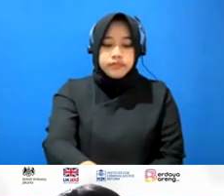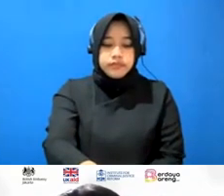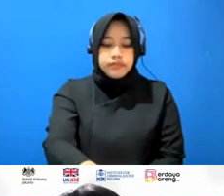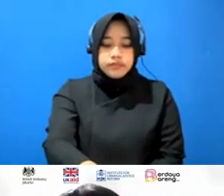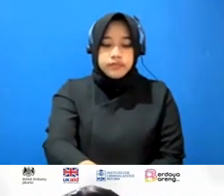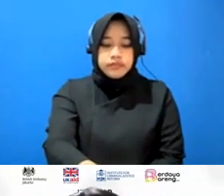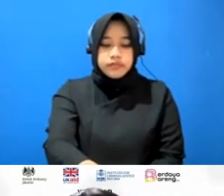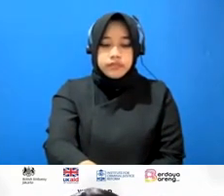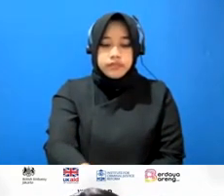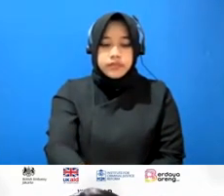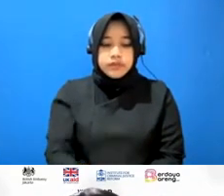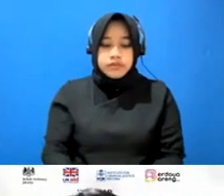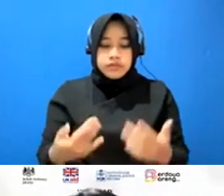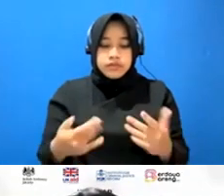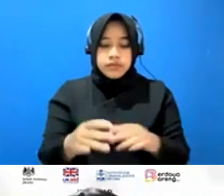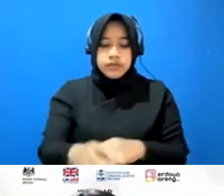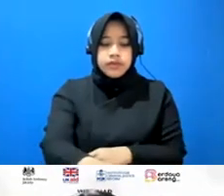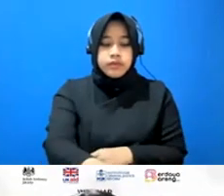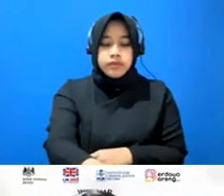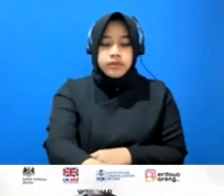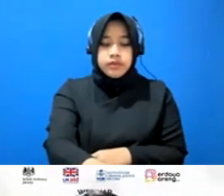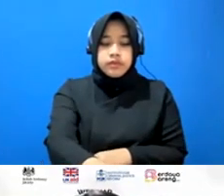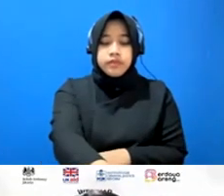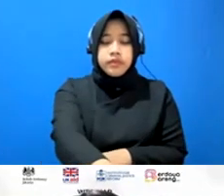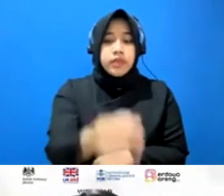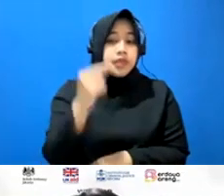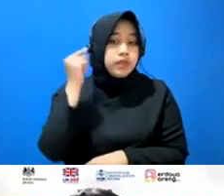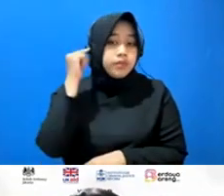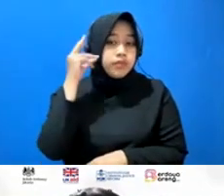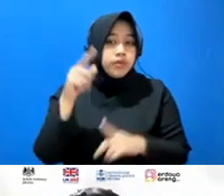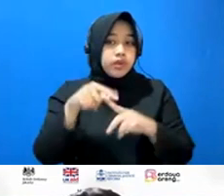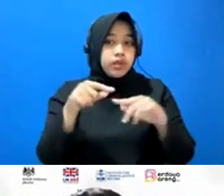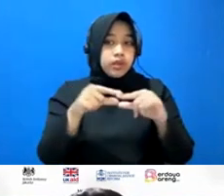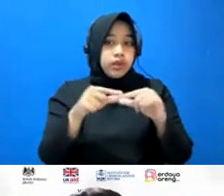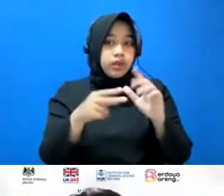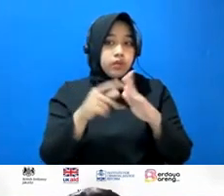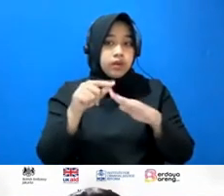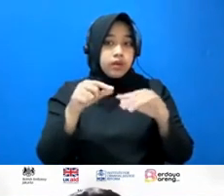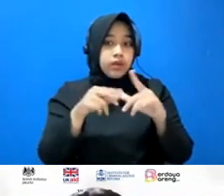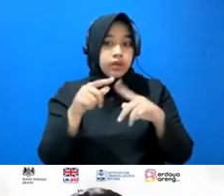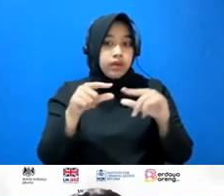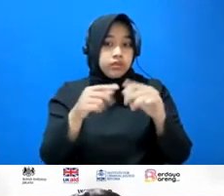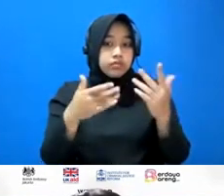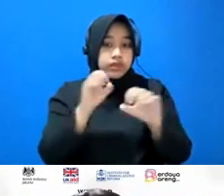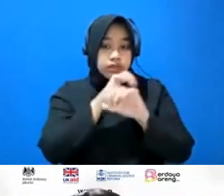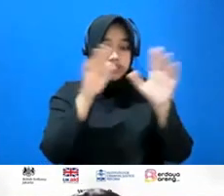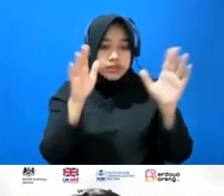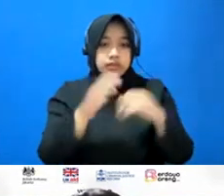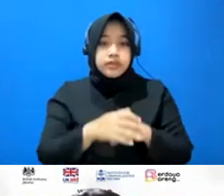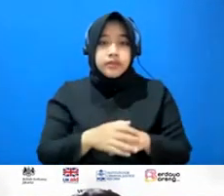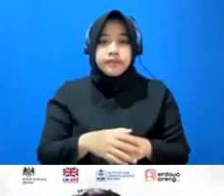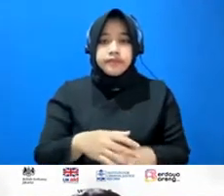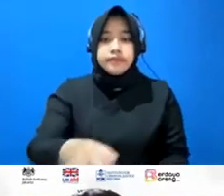Bu Rita dan Bu Nur Laila sudah terlihat sudah